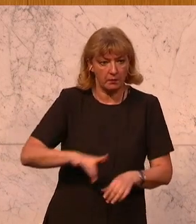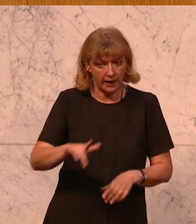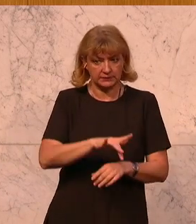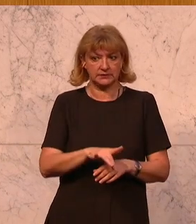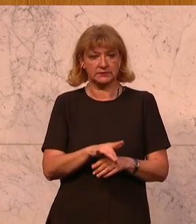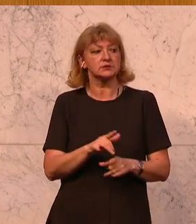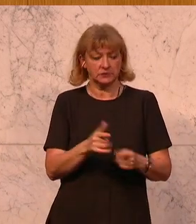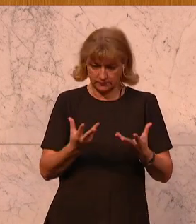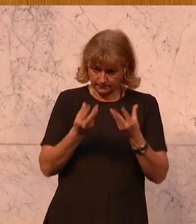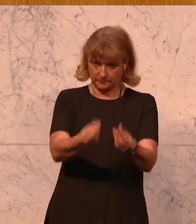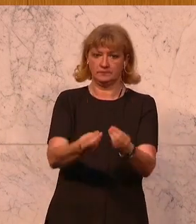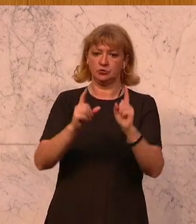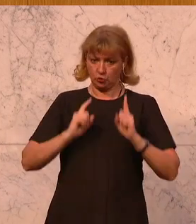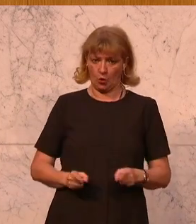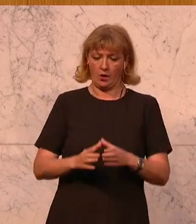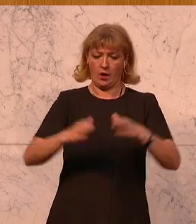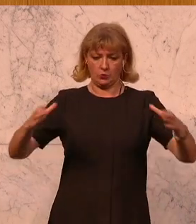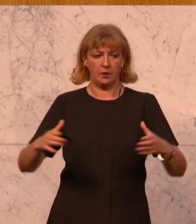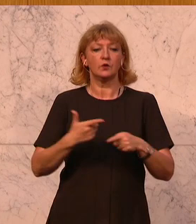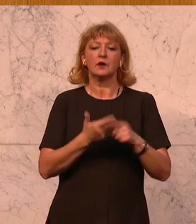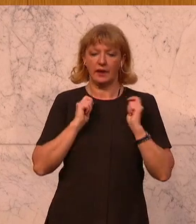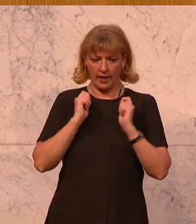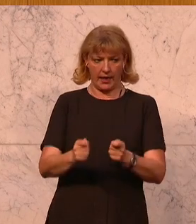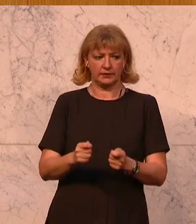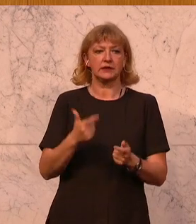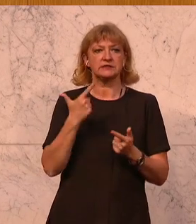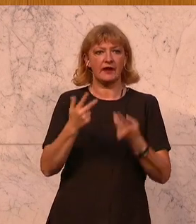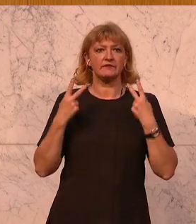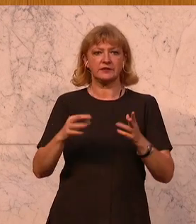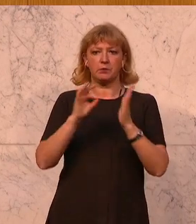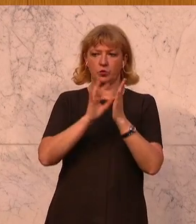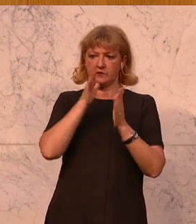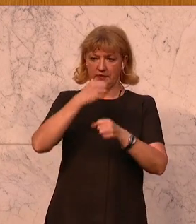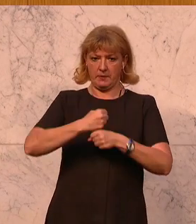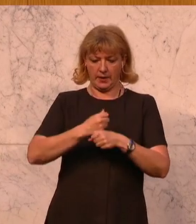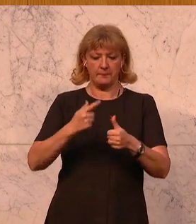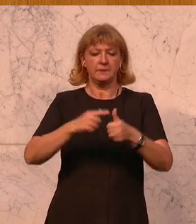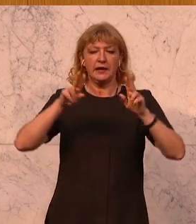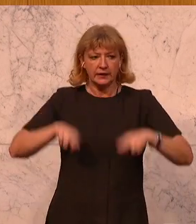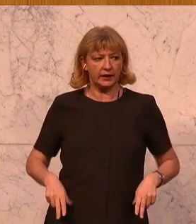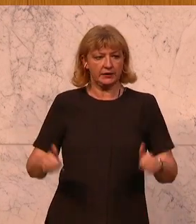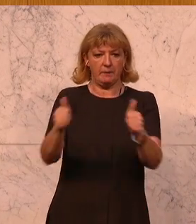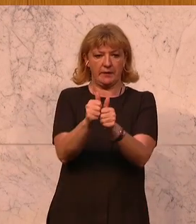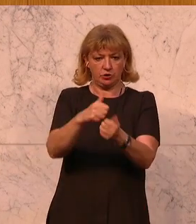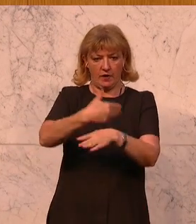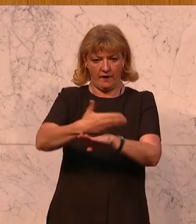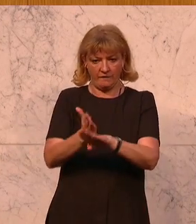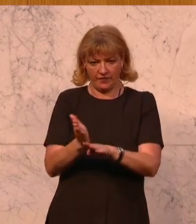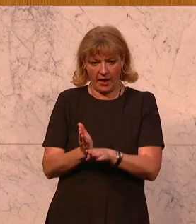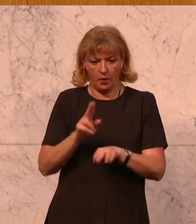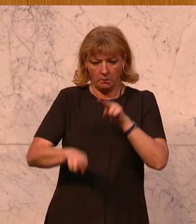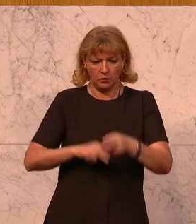gewährleistet werden sollen, werden wir mit diesem Antrag zwei wesentliche Punkte machen. Wir werden eine gerechte partnerschaftliche Aufteilung von